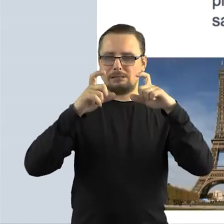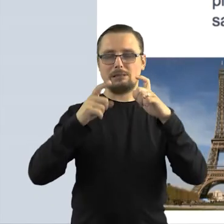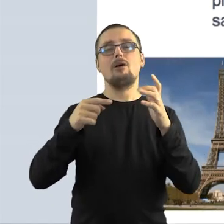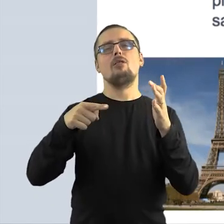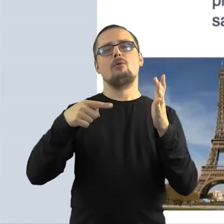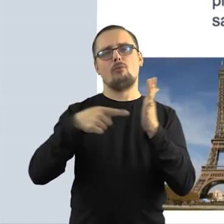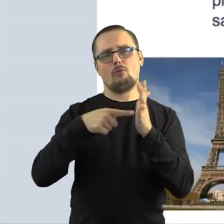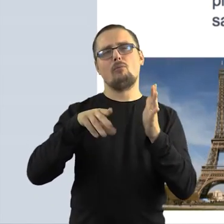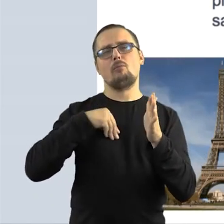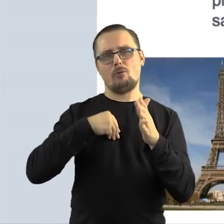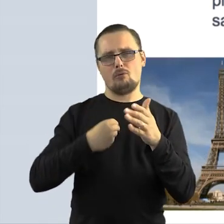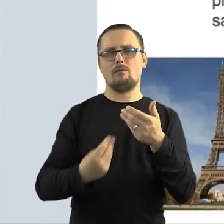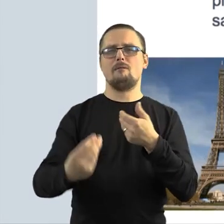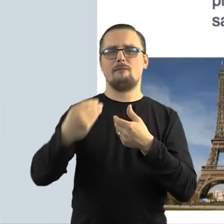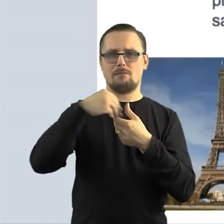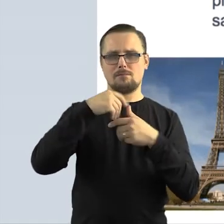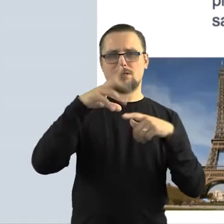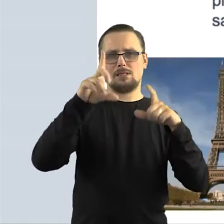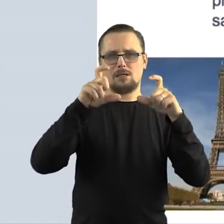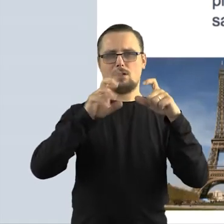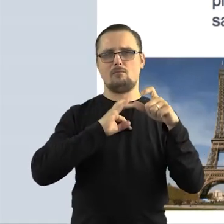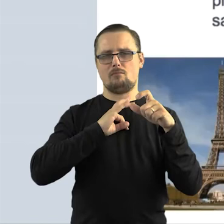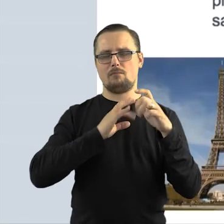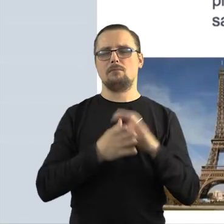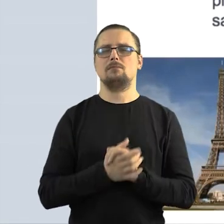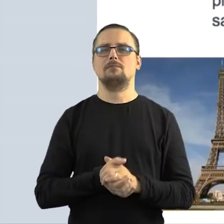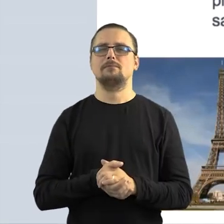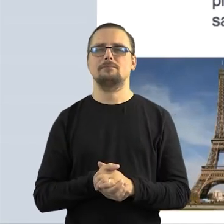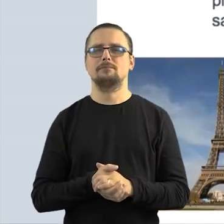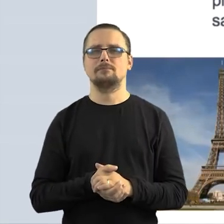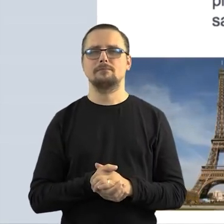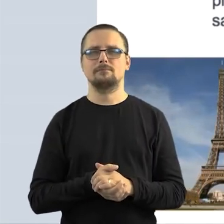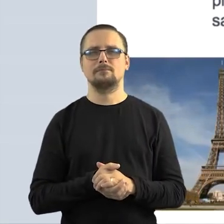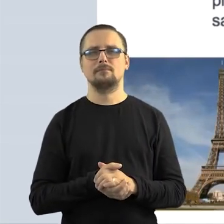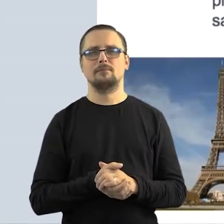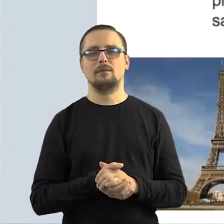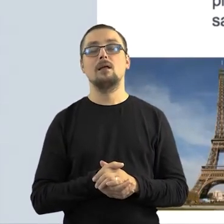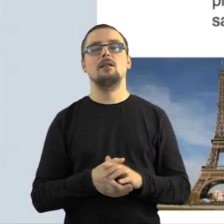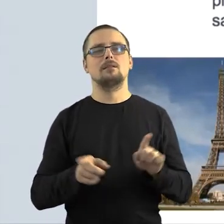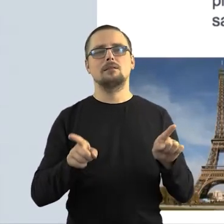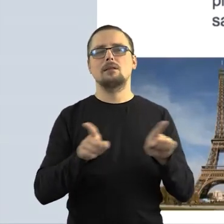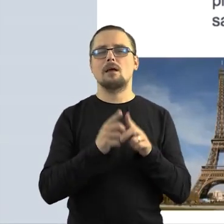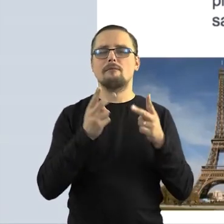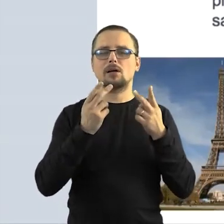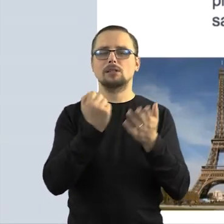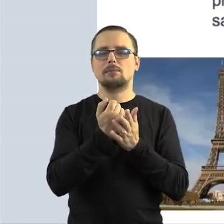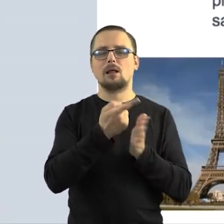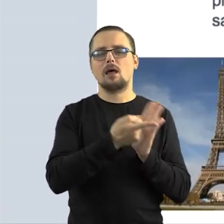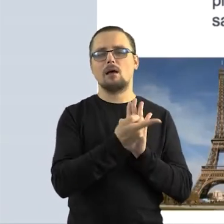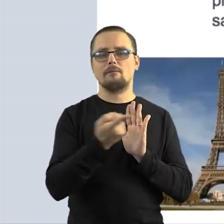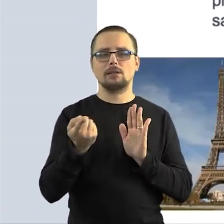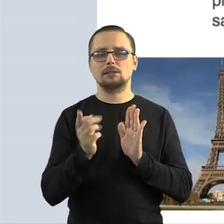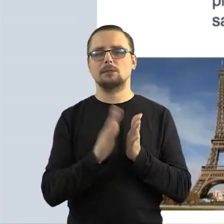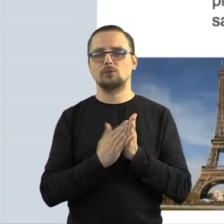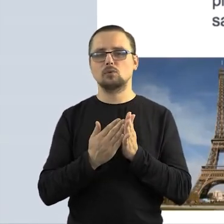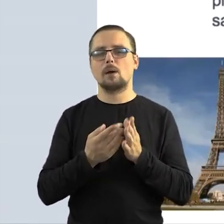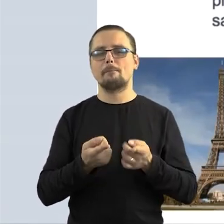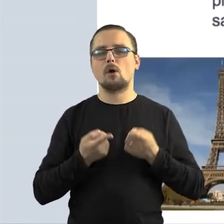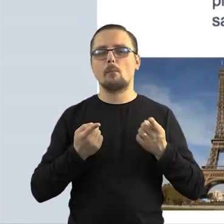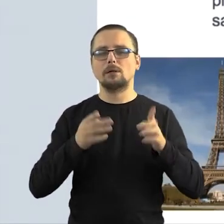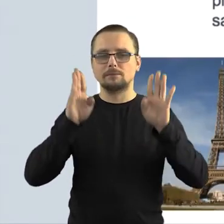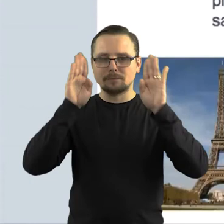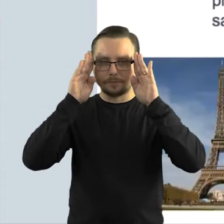I jeszcze kolejna ważna kwestia dla Państwa też w takiej działalności promocyjnej, publikacyjnej na mediach